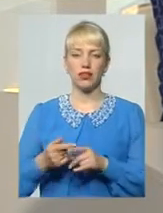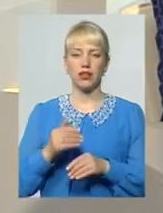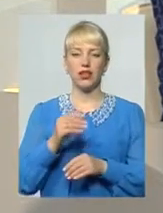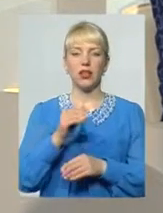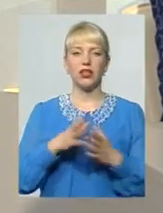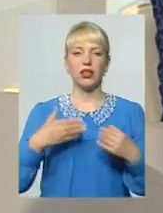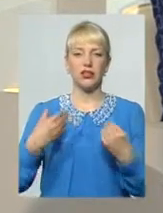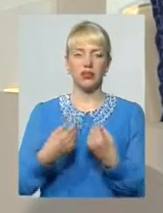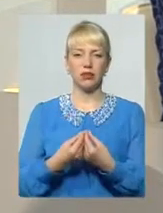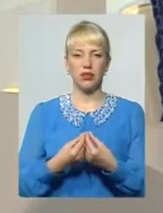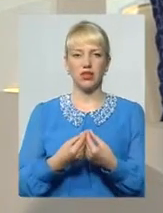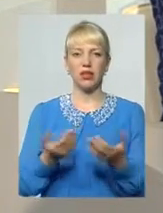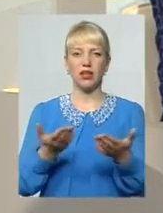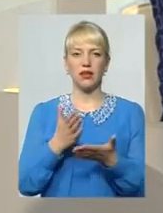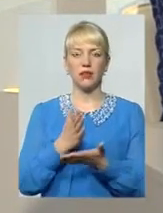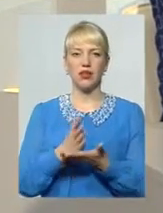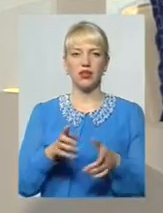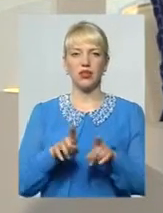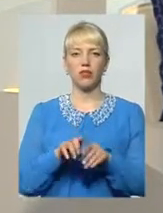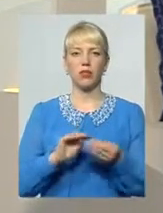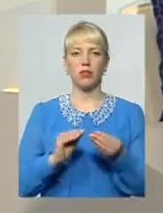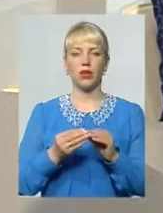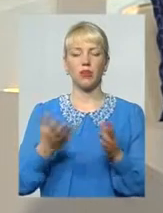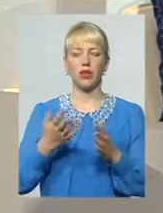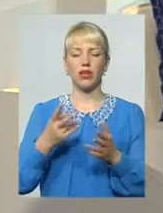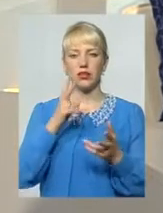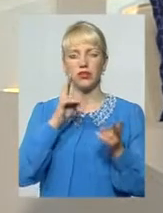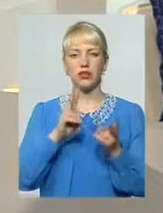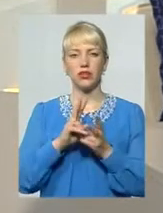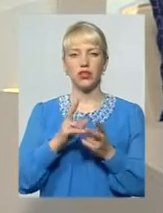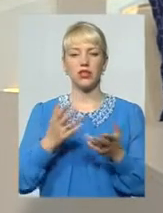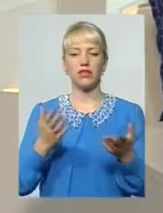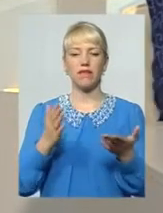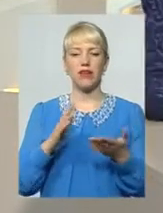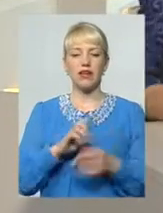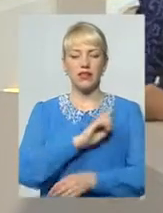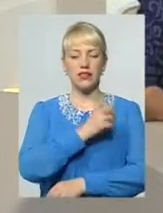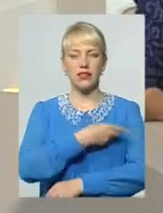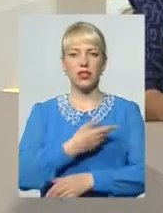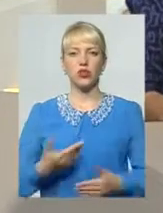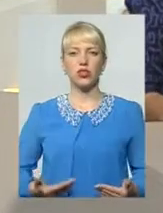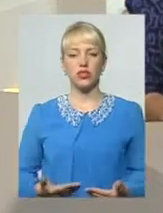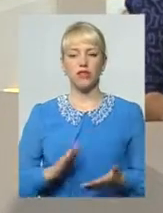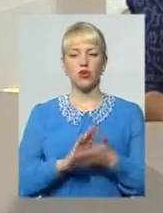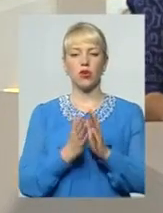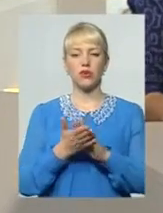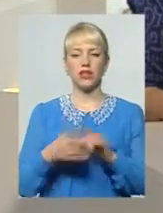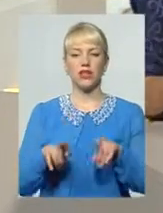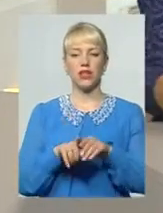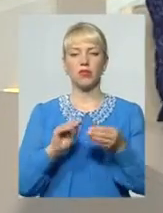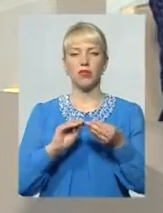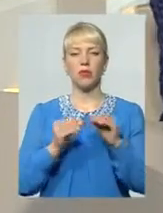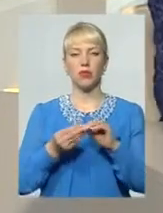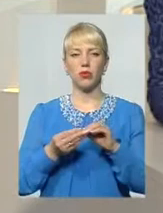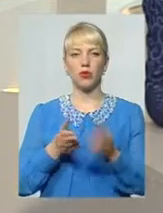родини, які мають такі проблеми Які зіштовхнулися в силу життєвих обставин з такими проблемами Прологом